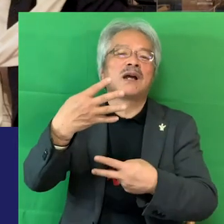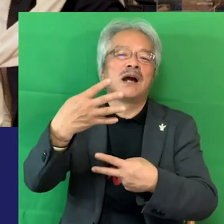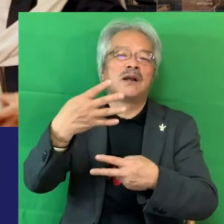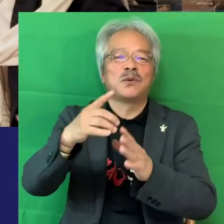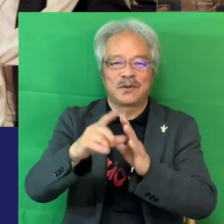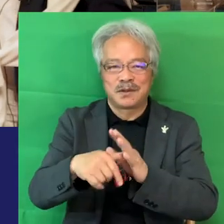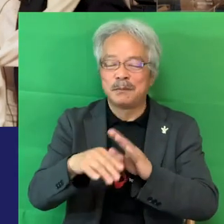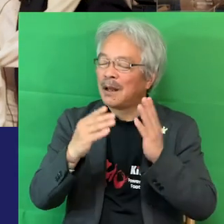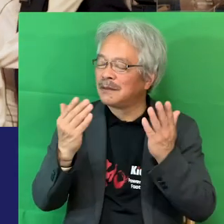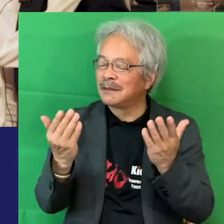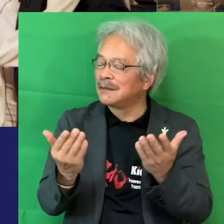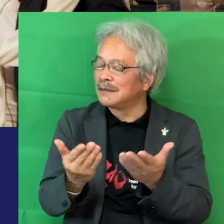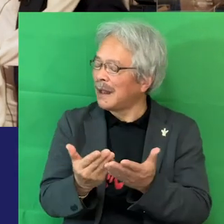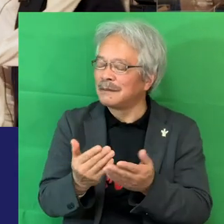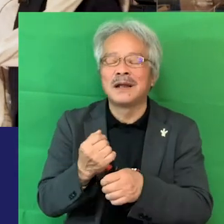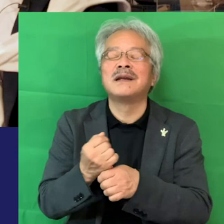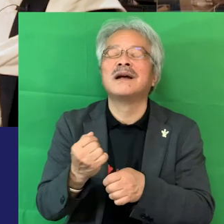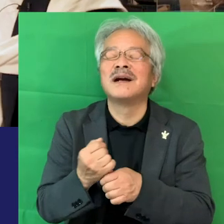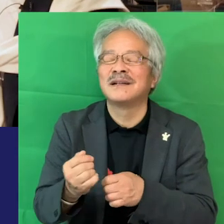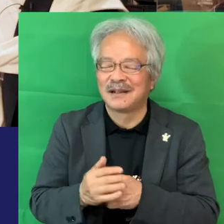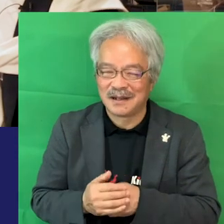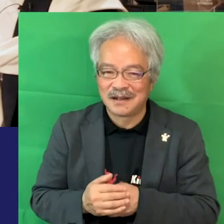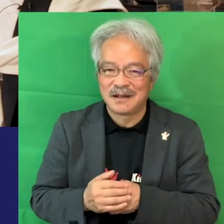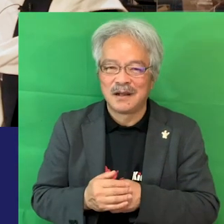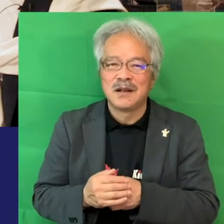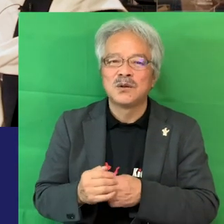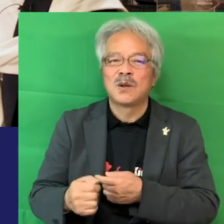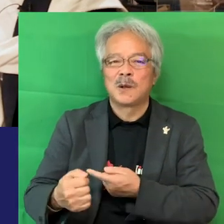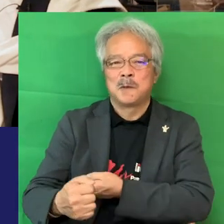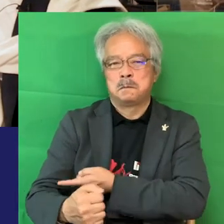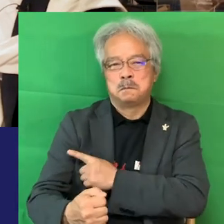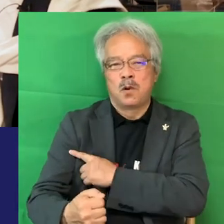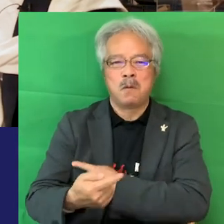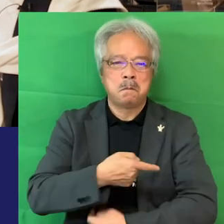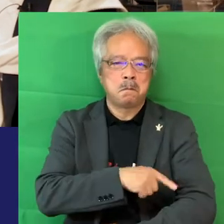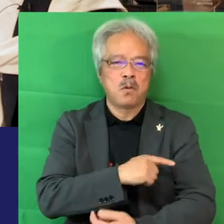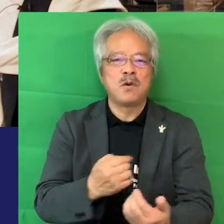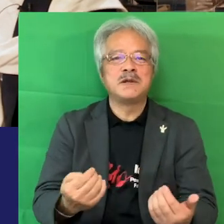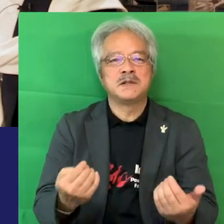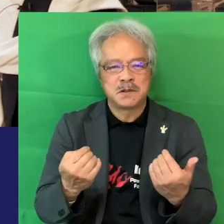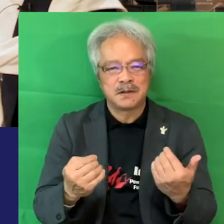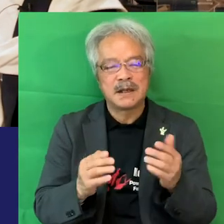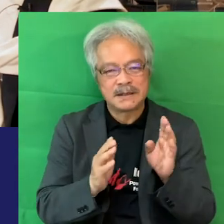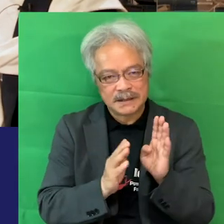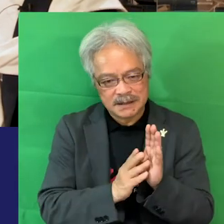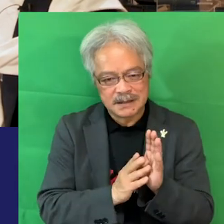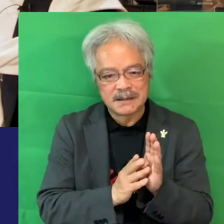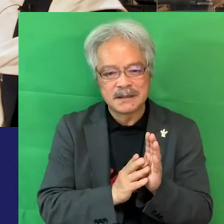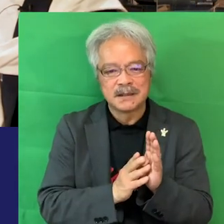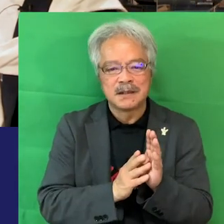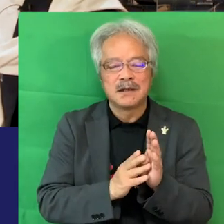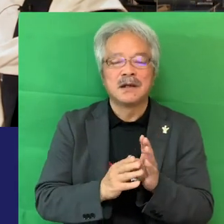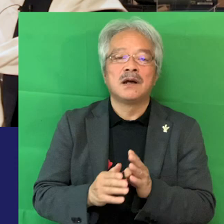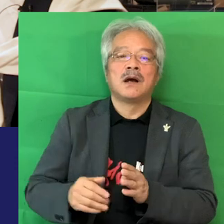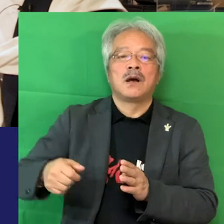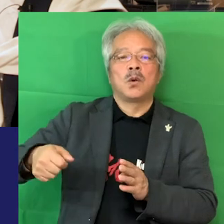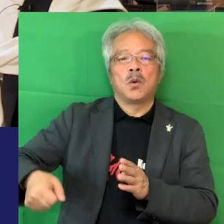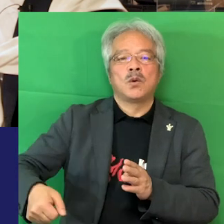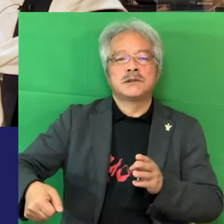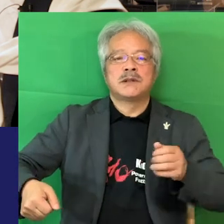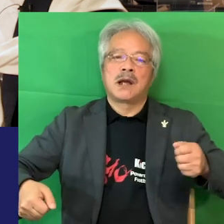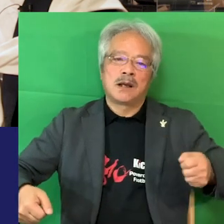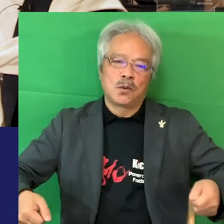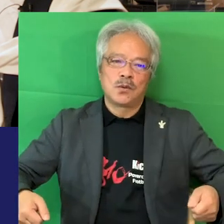腕がもうパンパンだし腕腕力必要だしこうしてこうして